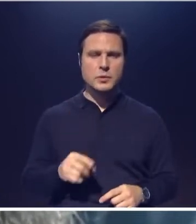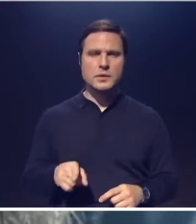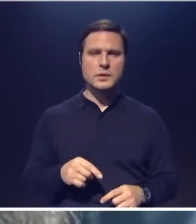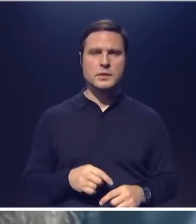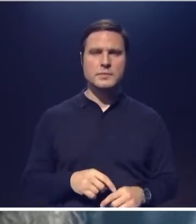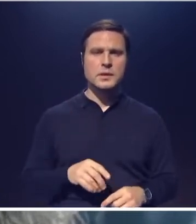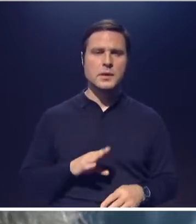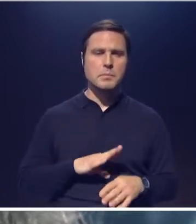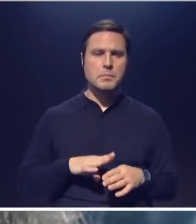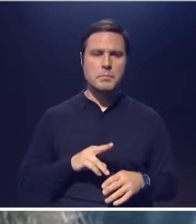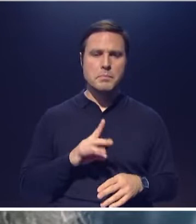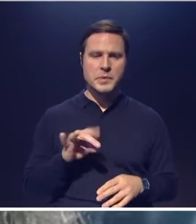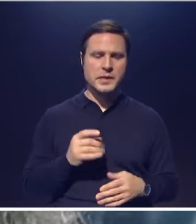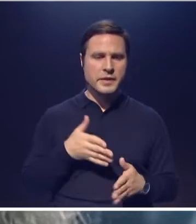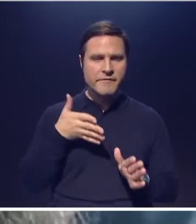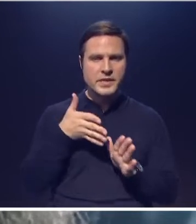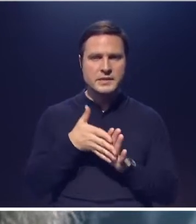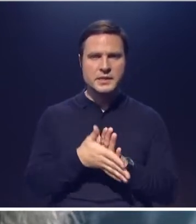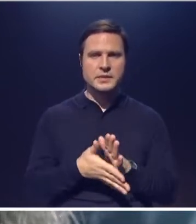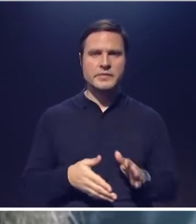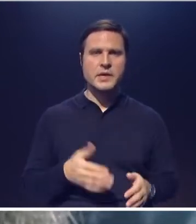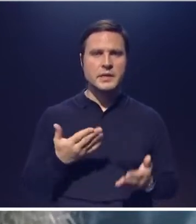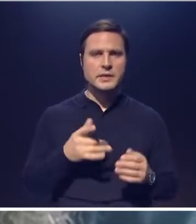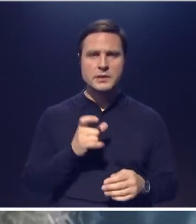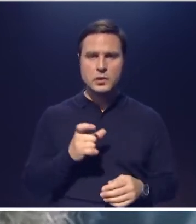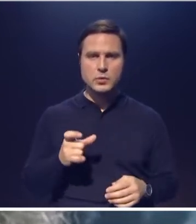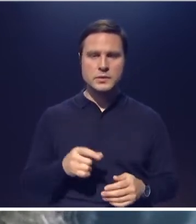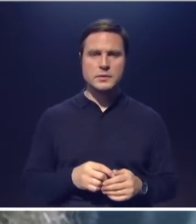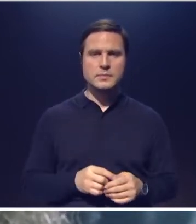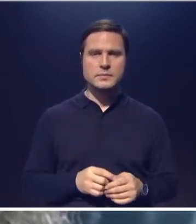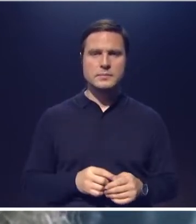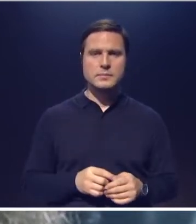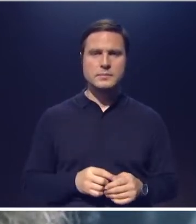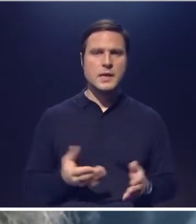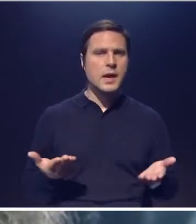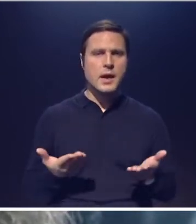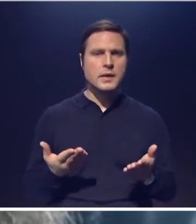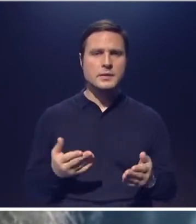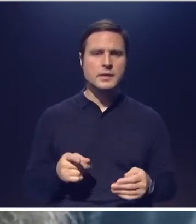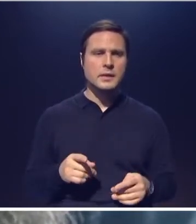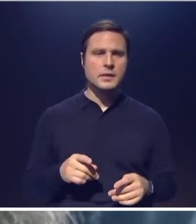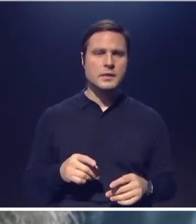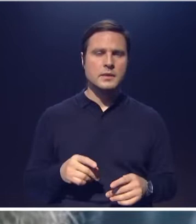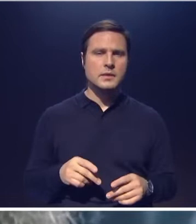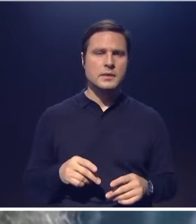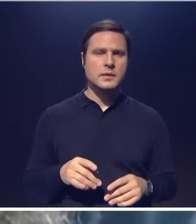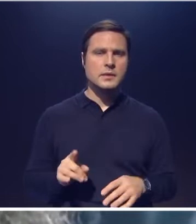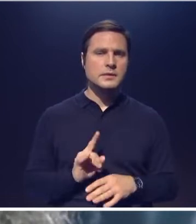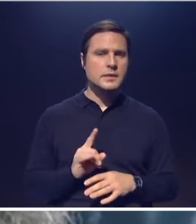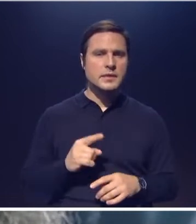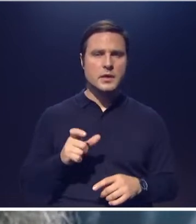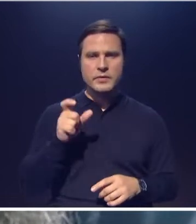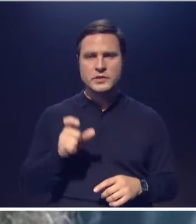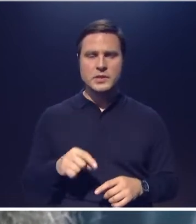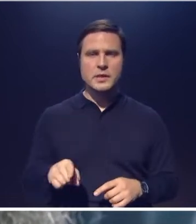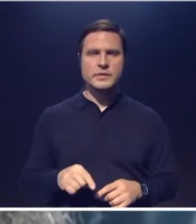экстрасенсорном воздействии, то если даже это не какая-то инсценировка человеческая, то может